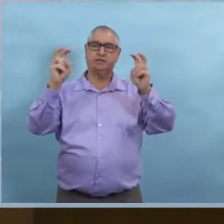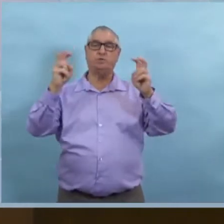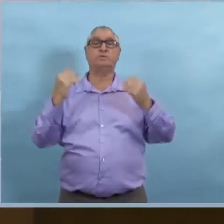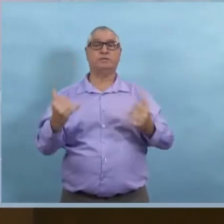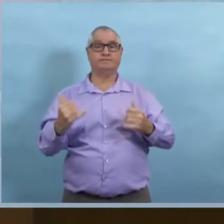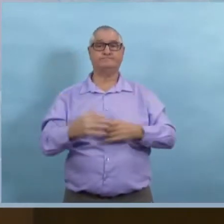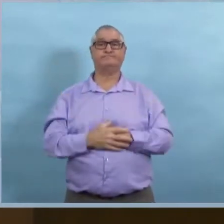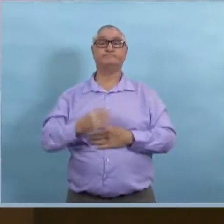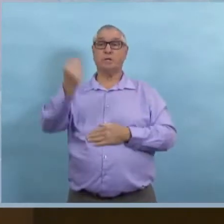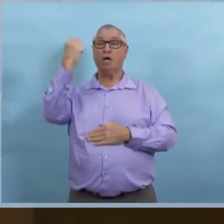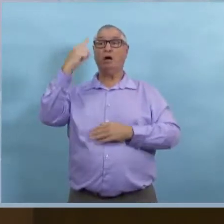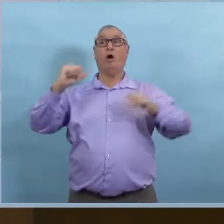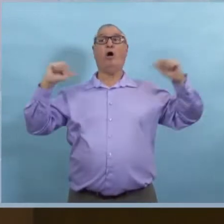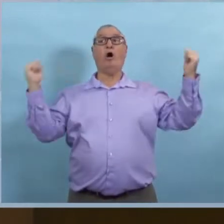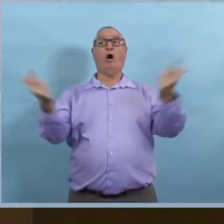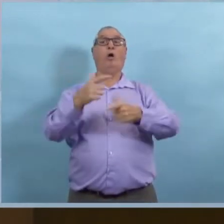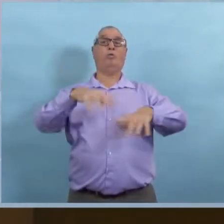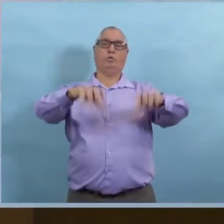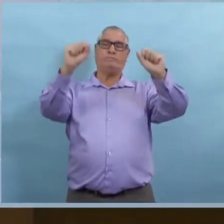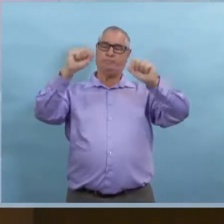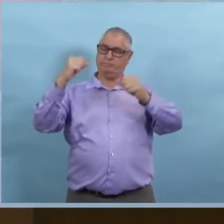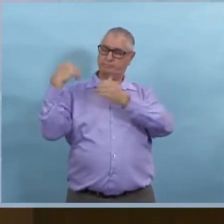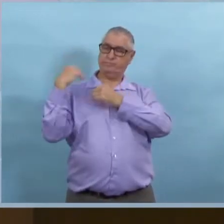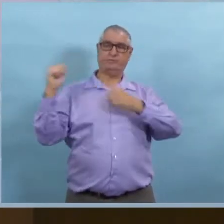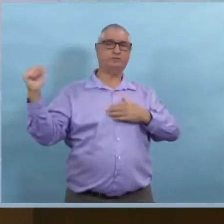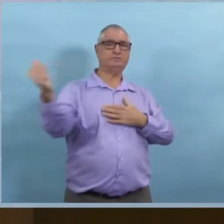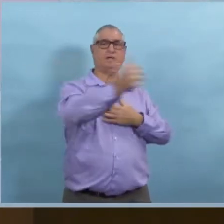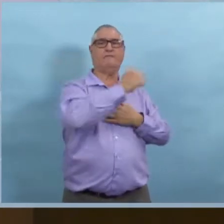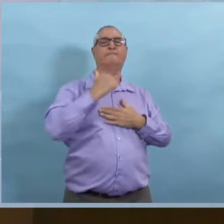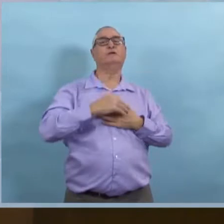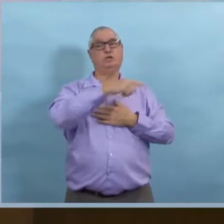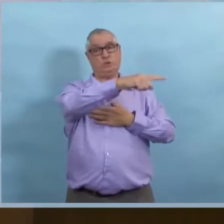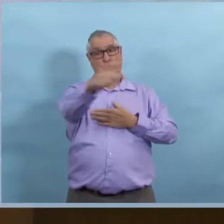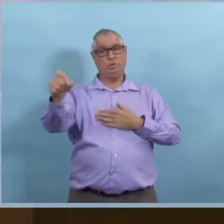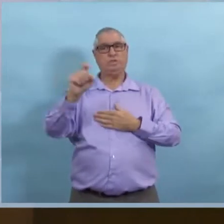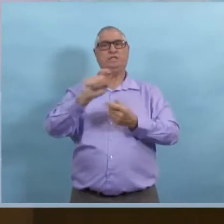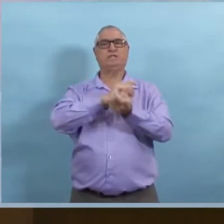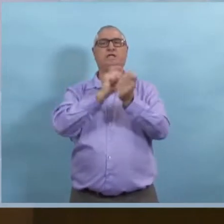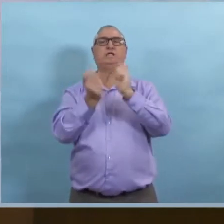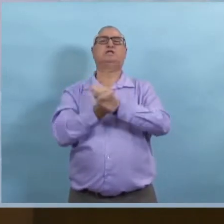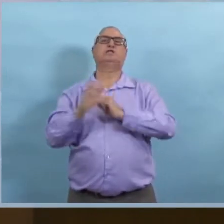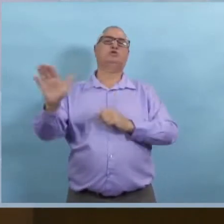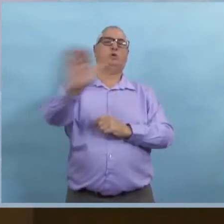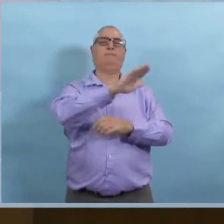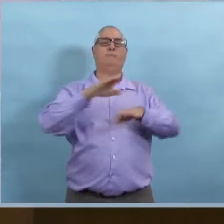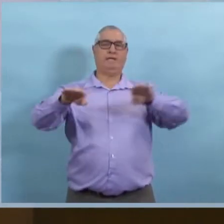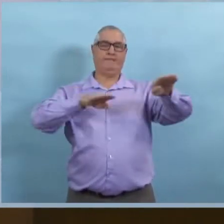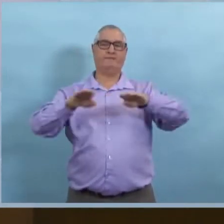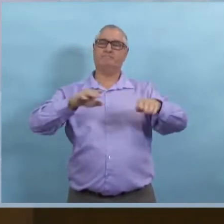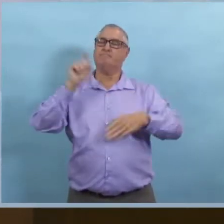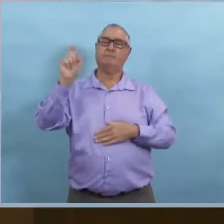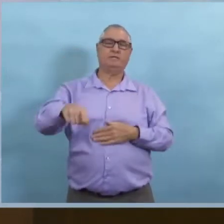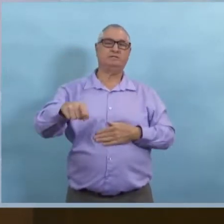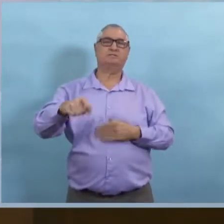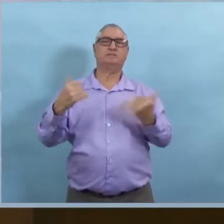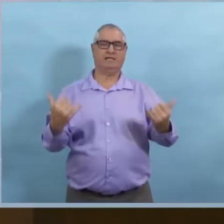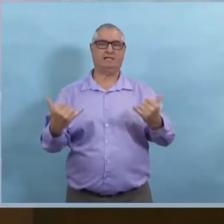Mais il y a encore beaucoup plus que chacun d'entre nous doit faire pour changer son comportement. Et encore une fois, comme on l'a déjà dit,